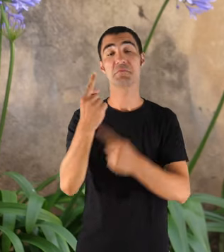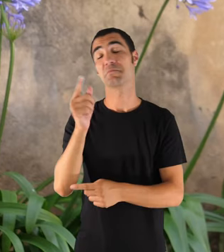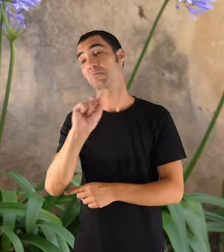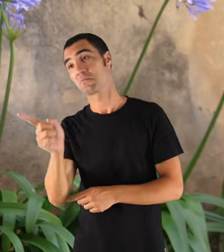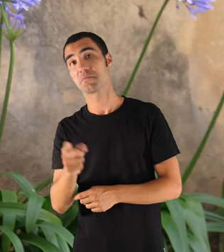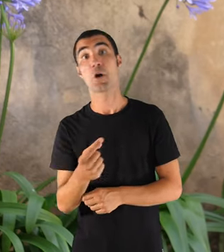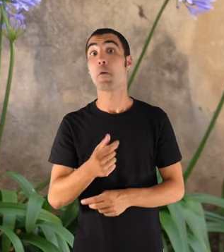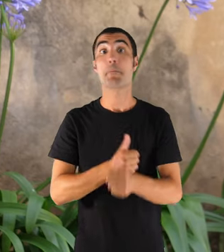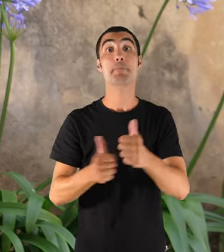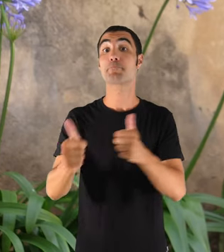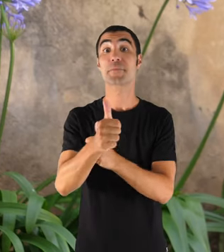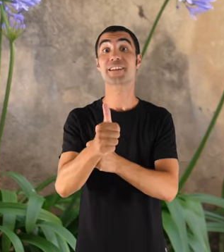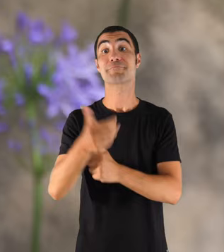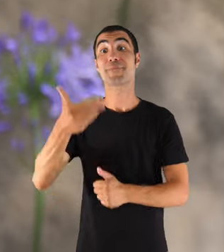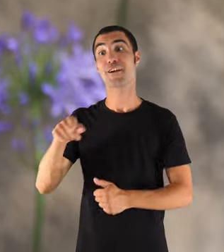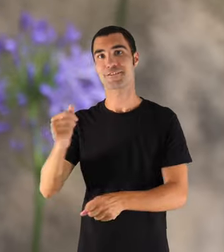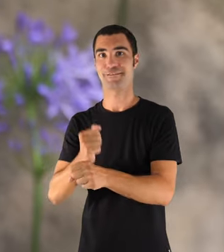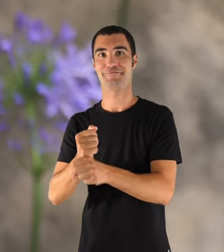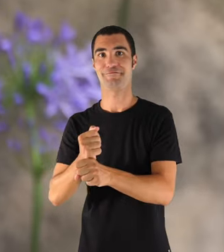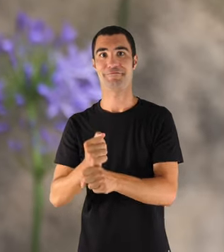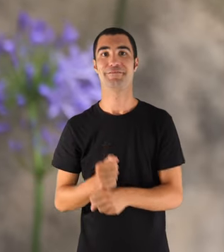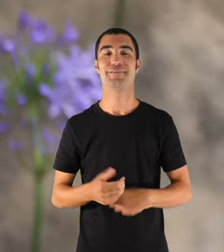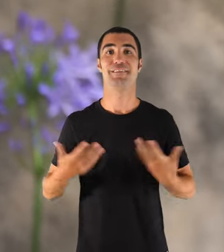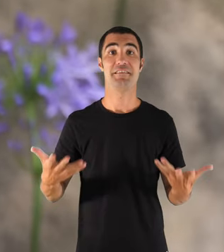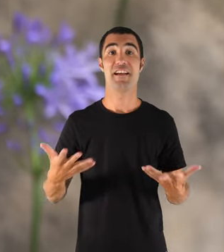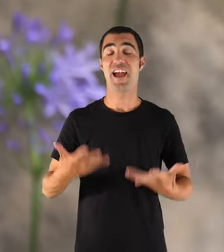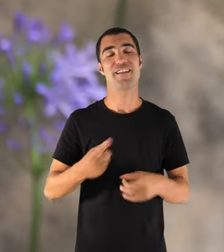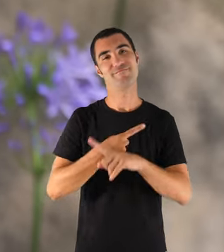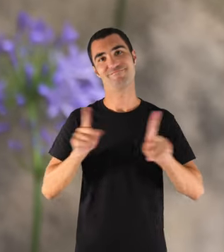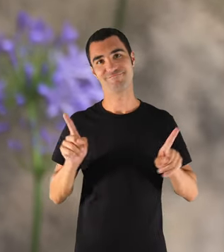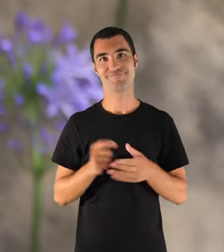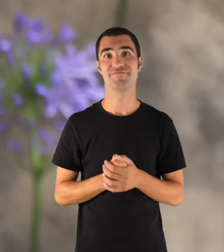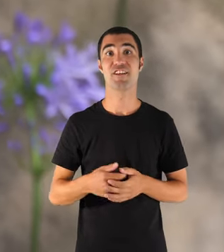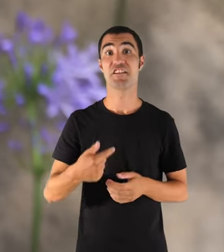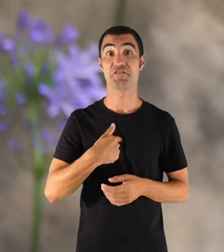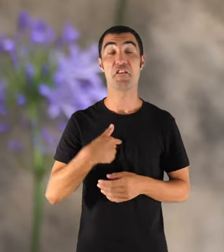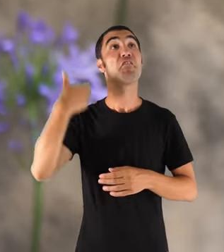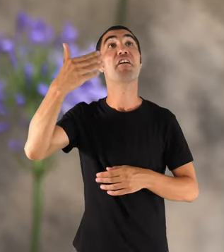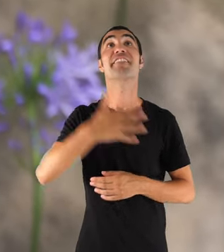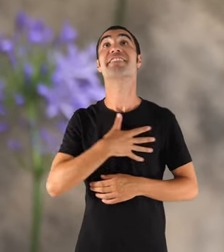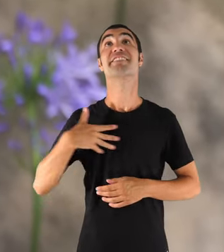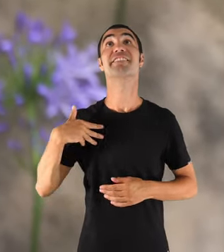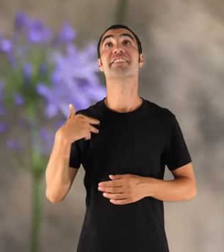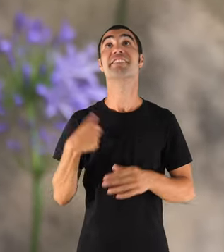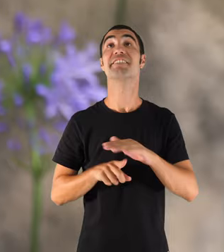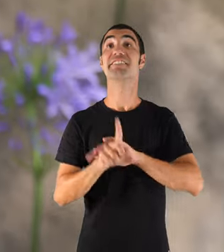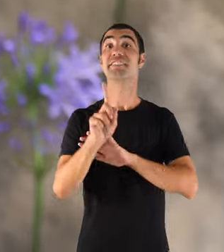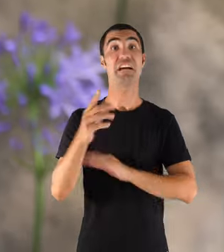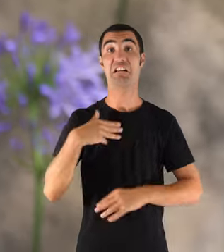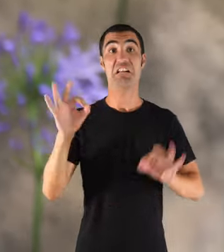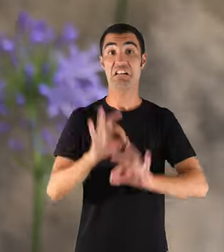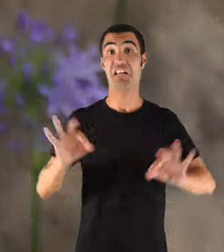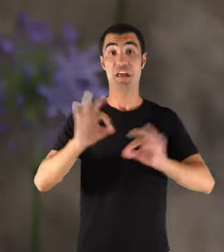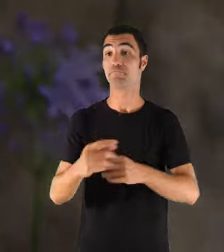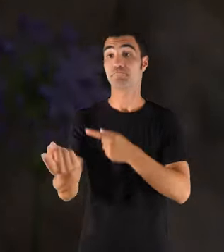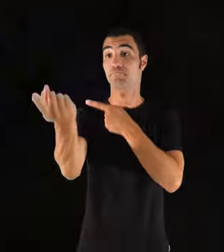primer era lo primer, no es com ara. Què volia ser? Jo no volia ser res. Lo que vaig haver de fer,